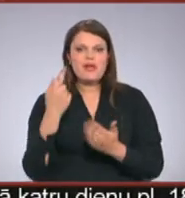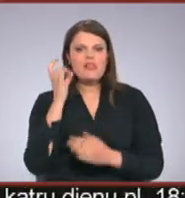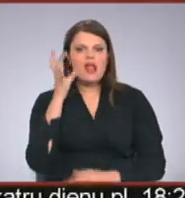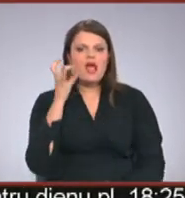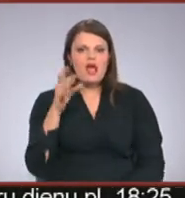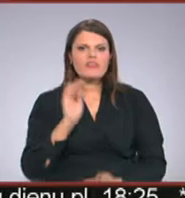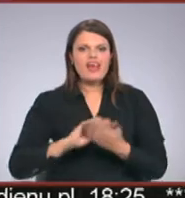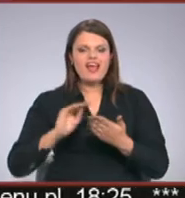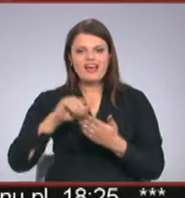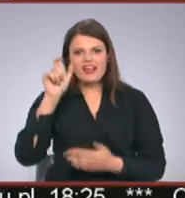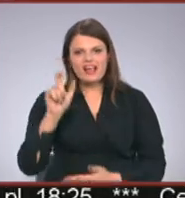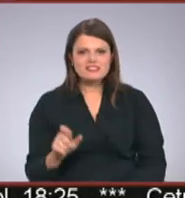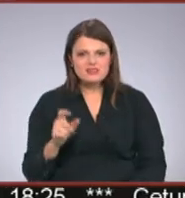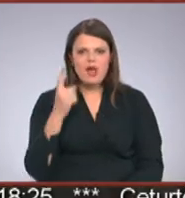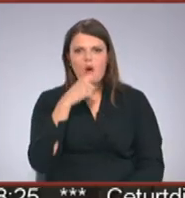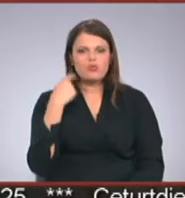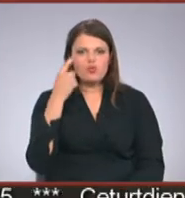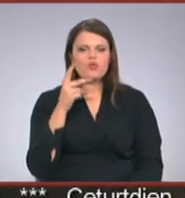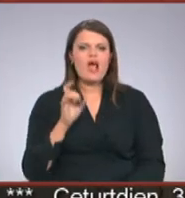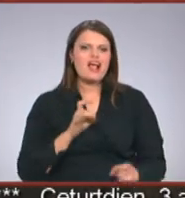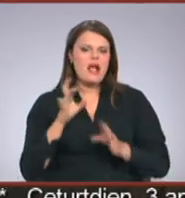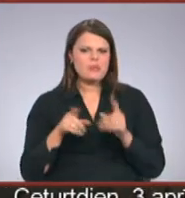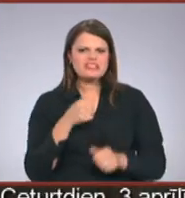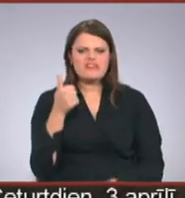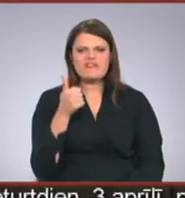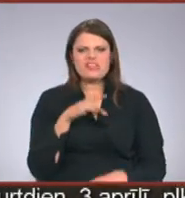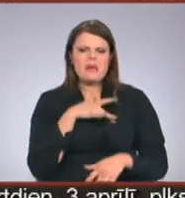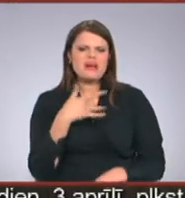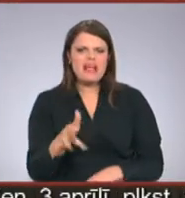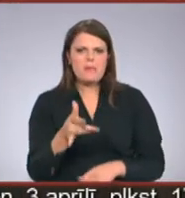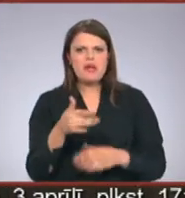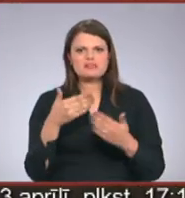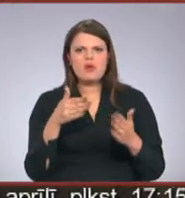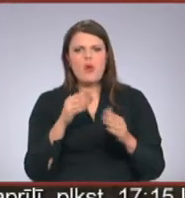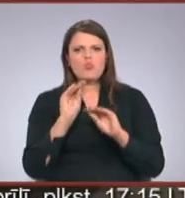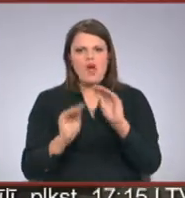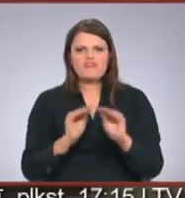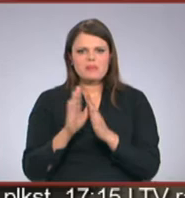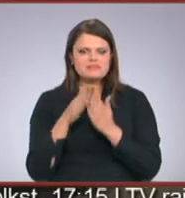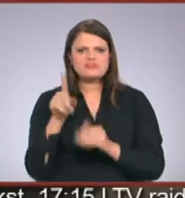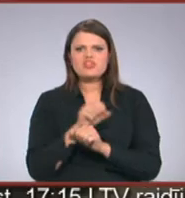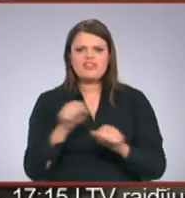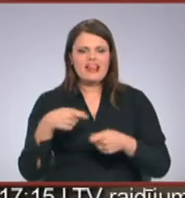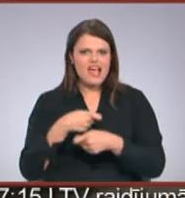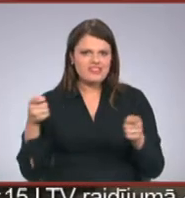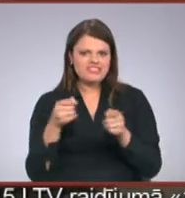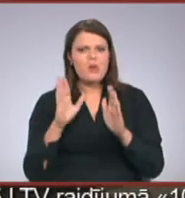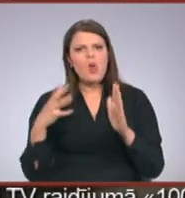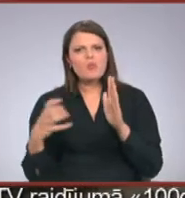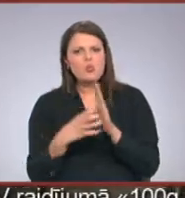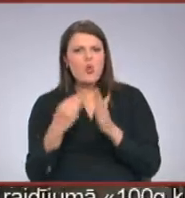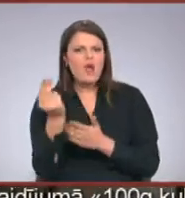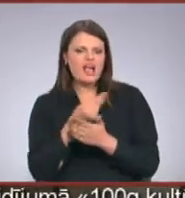Selinģa ar izdevumu autoru kaprīzes. Viņam riebās noformētas grāmatas. Viņš neļāv izdevējiem izdot, kuras būtu kaut kādi